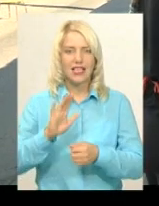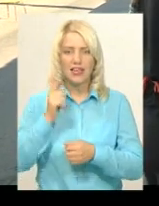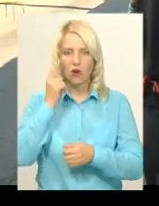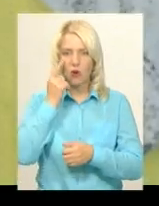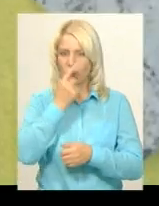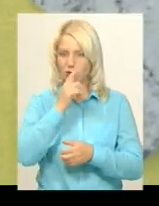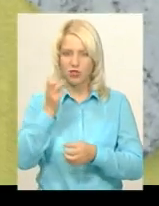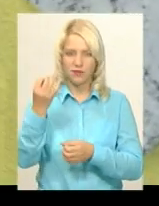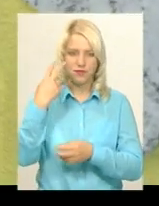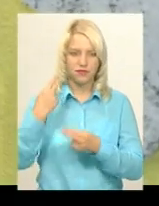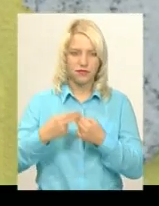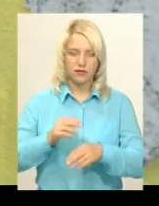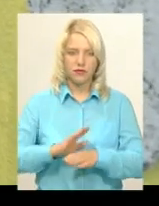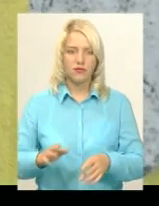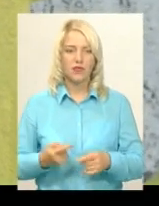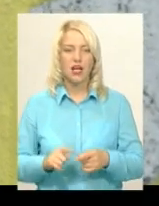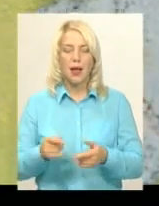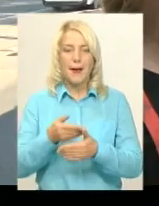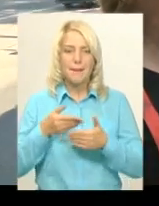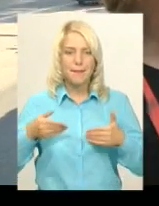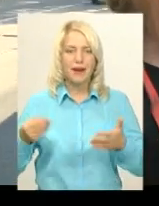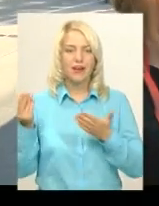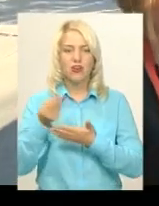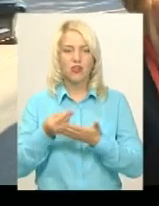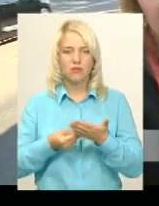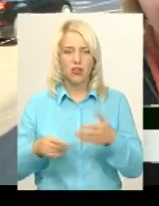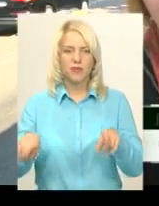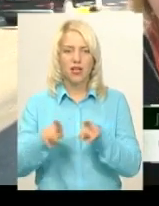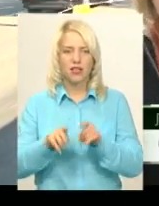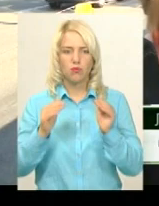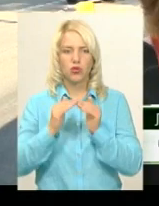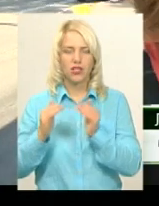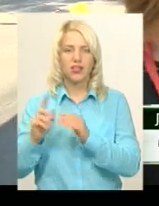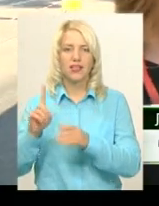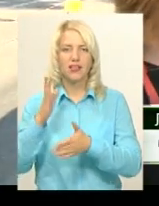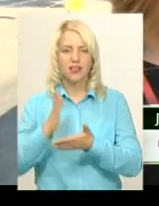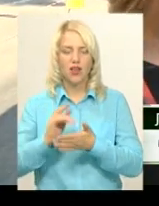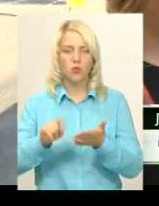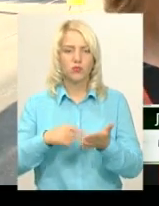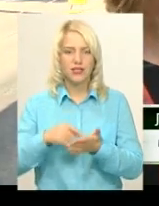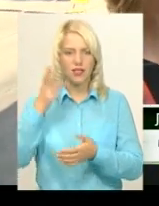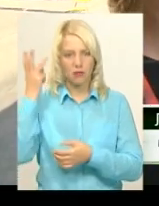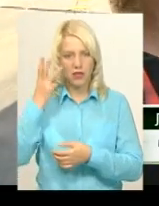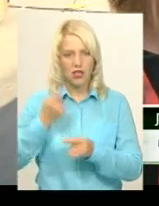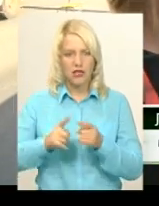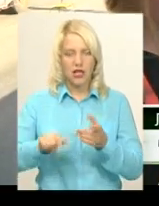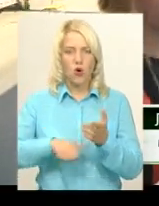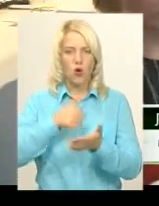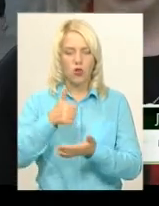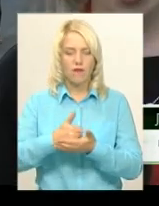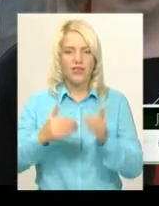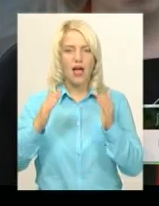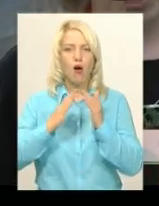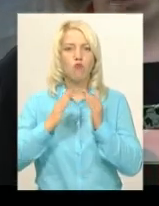'ятий мурал у своєму житті. Ми тут розмальовуємо ті будинки, які знаходяться в Хмельницькому. Це головна будівля